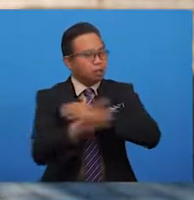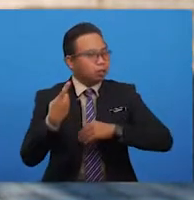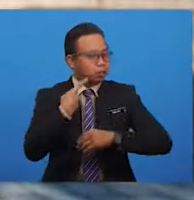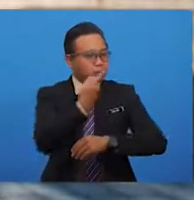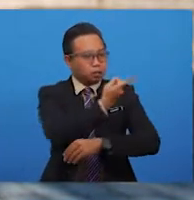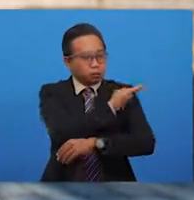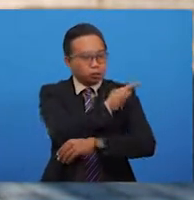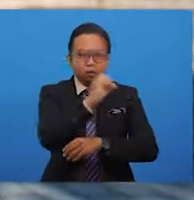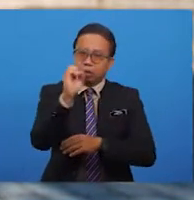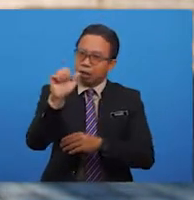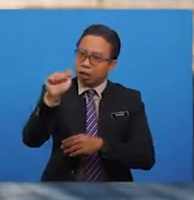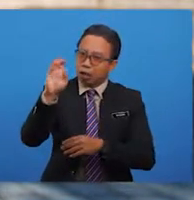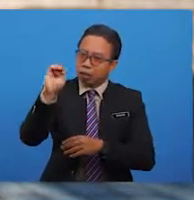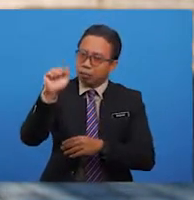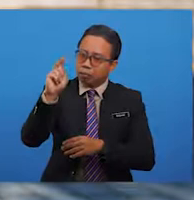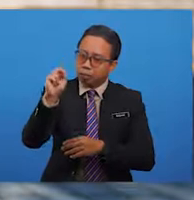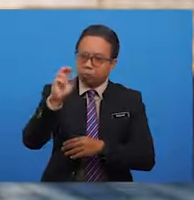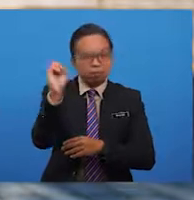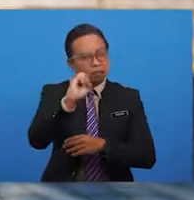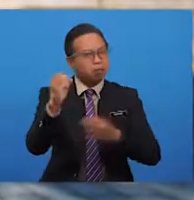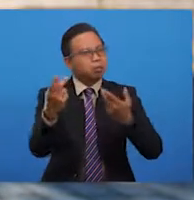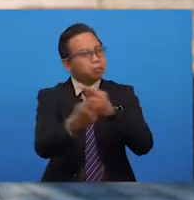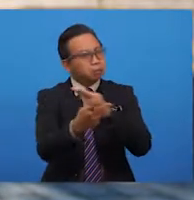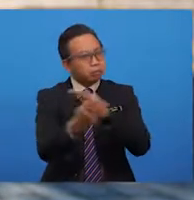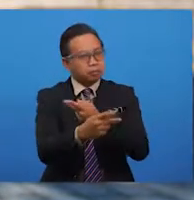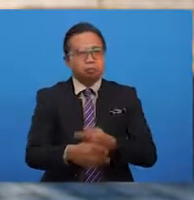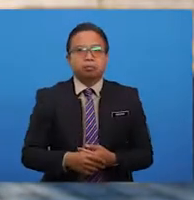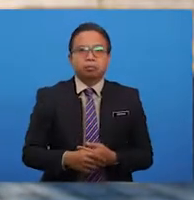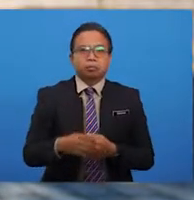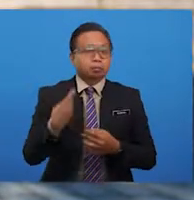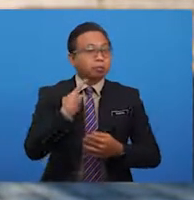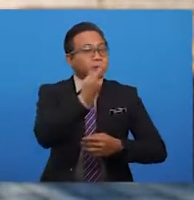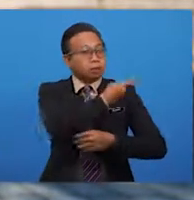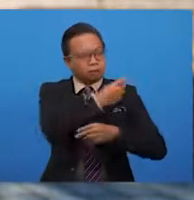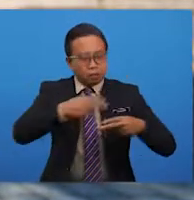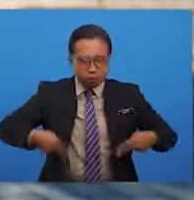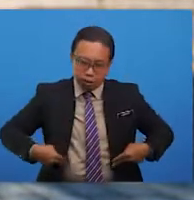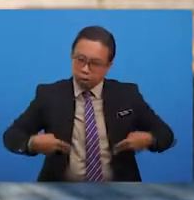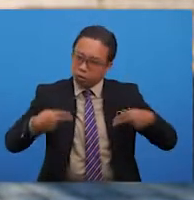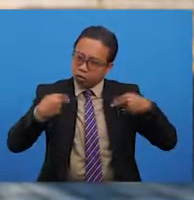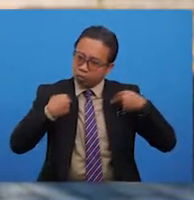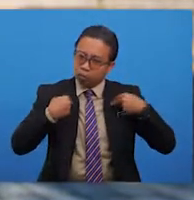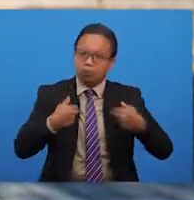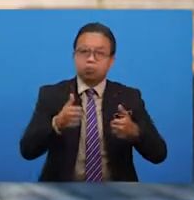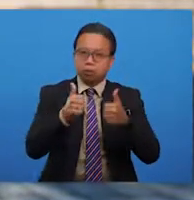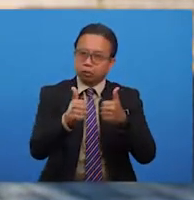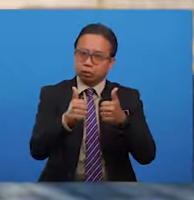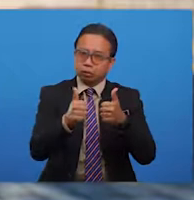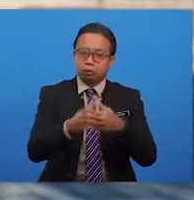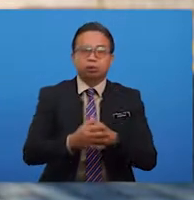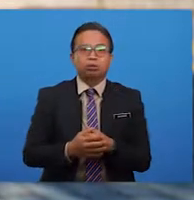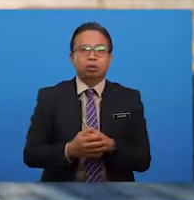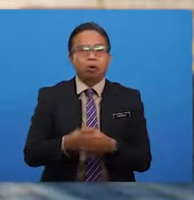sebarang peperangan. Kita masih hidup dengan harmoni dan rukun meskipun negara kita